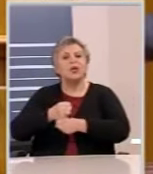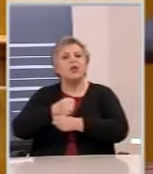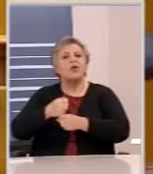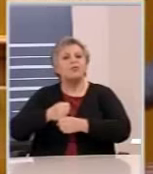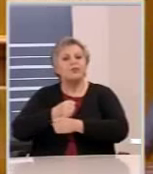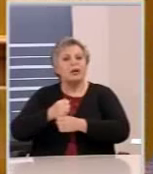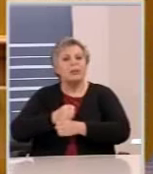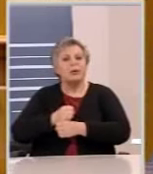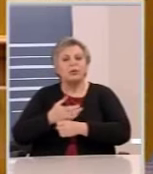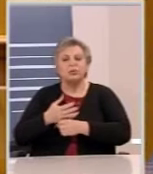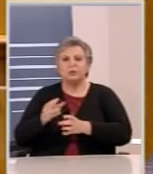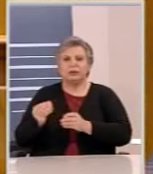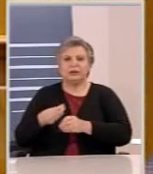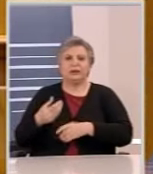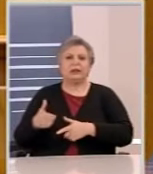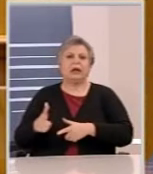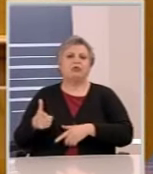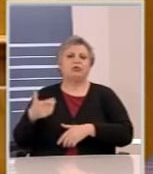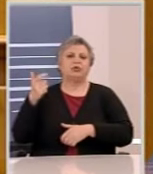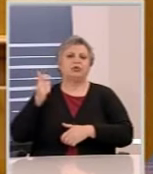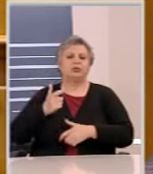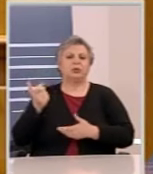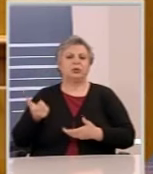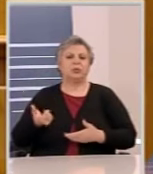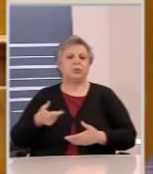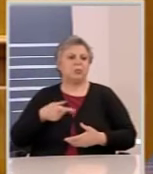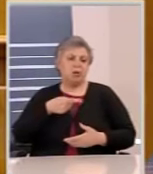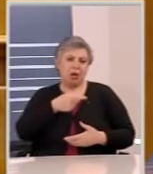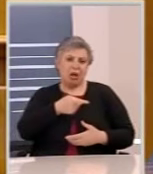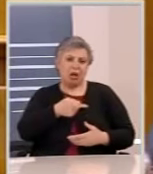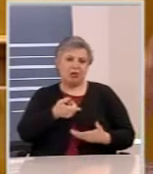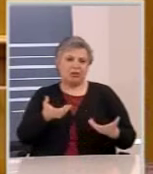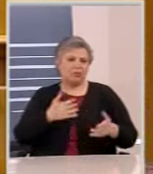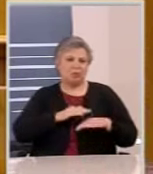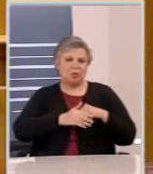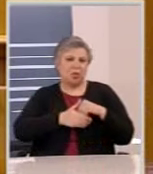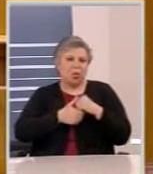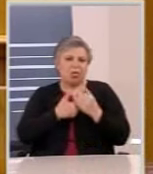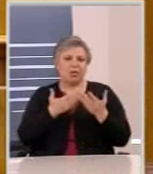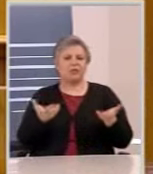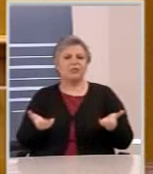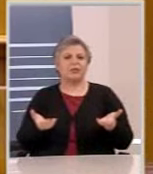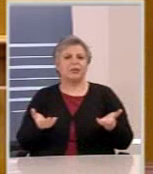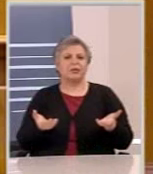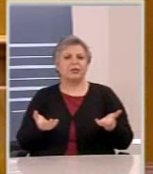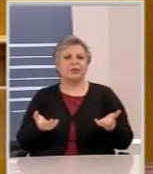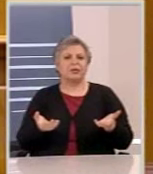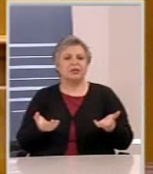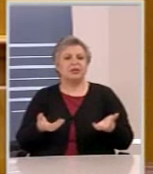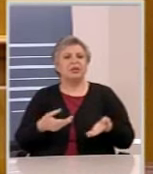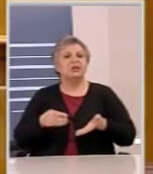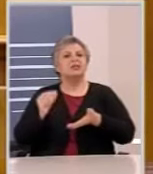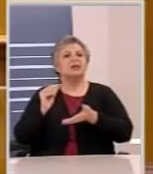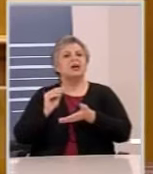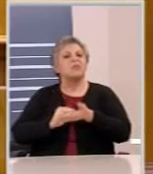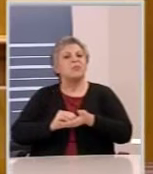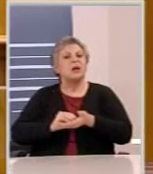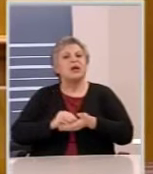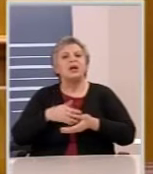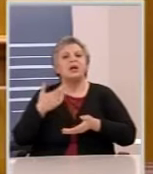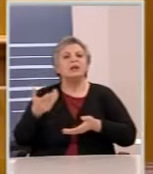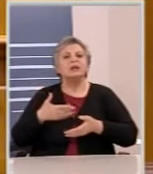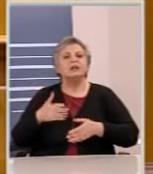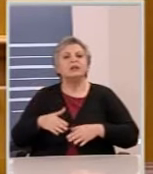Βεβαίως δεν σας αφορά αυτό. Γιατί να το ψηφίσετε άλλωστε. Θα καταψηφίσετε τα μέτρα για την καταπολέμηση της παιδικής φτώχειας.